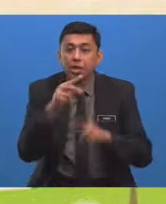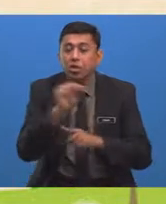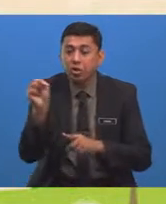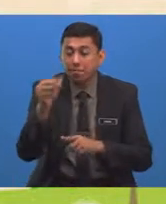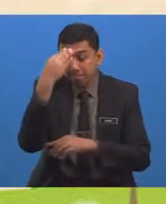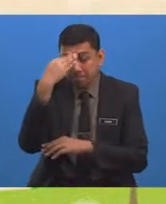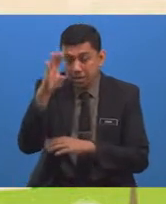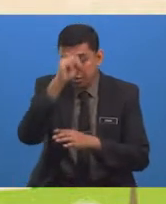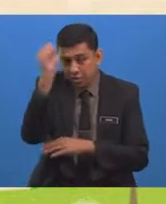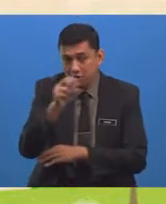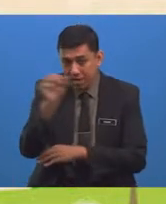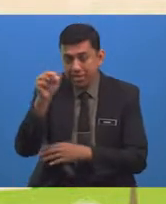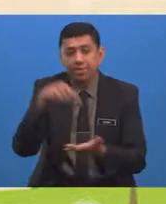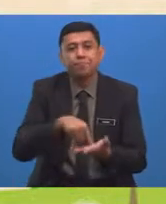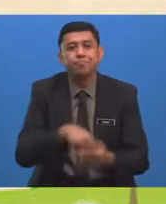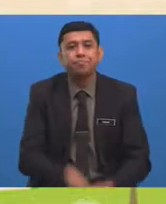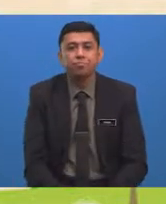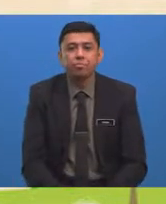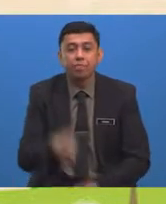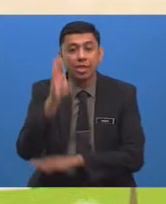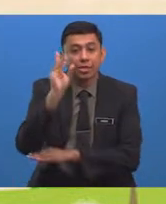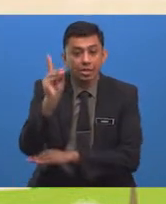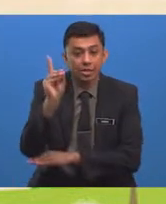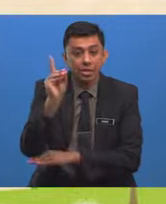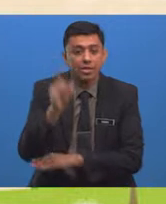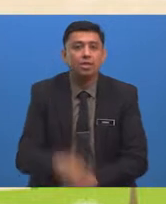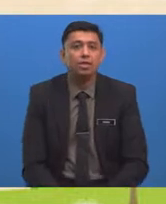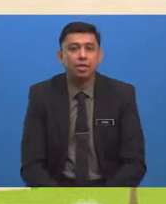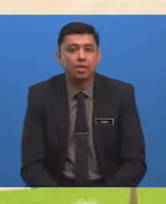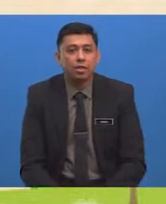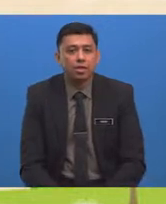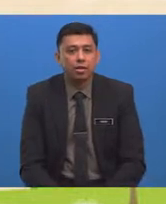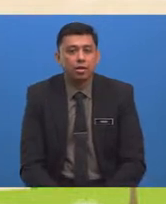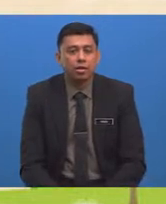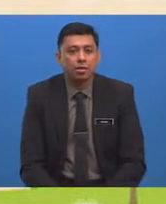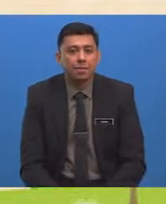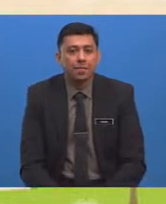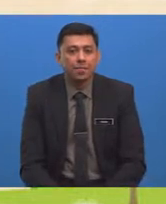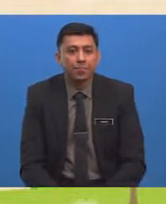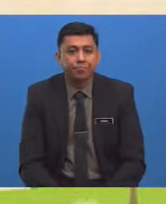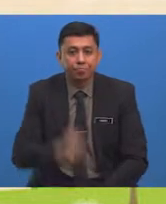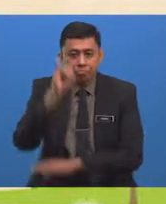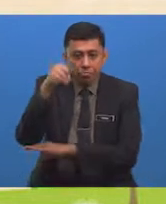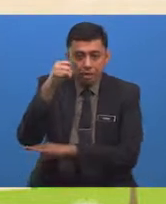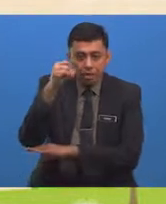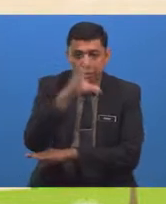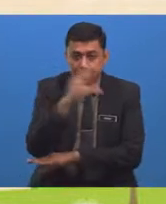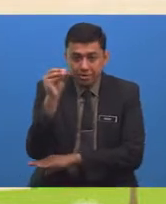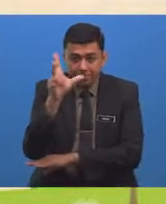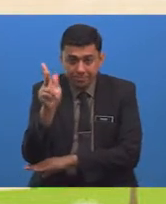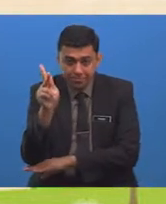Jawapan Bagi Soalan T D Adalah D J Adalah Perwartaan Hutan